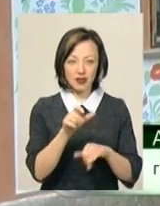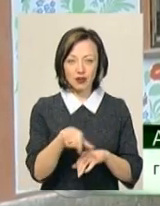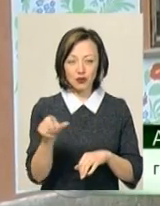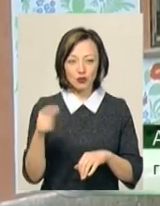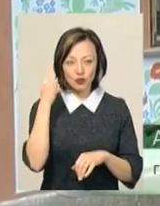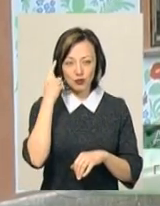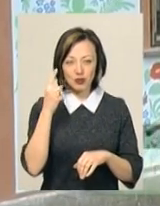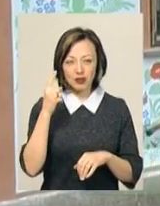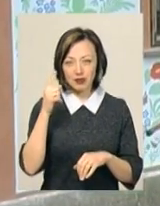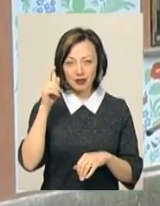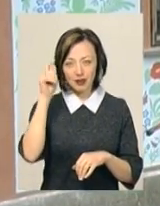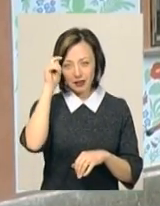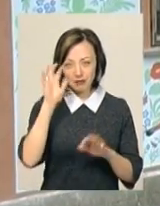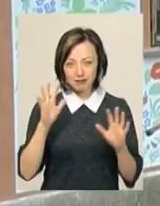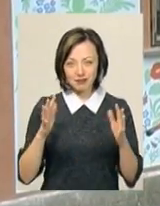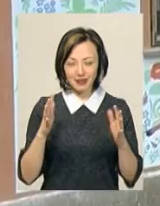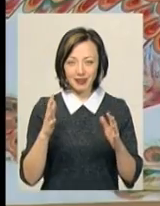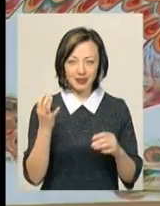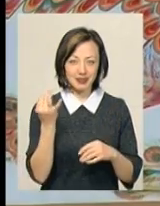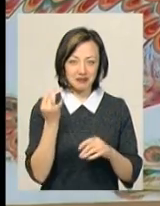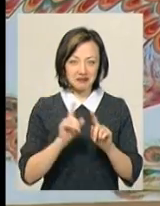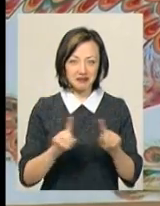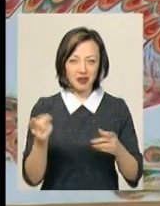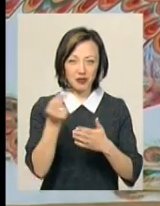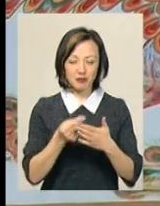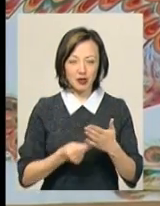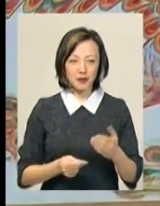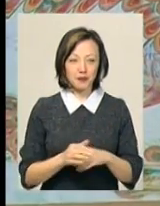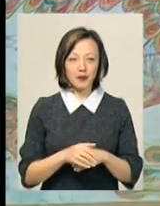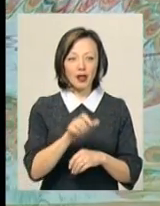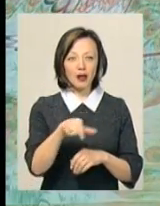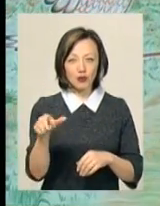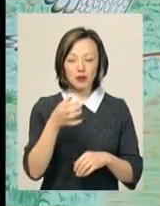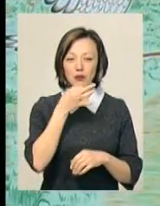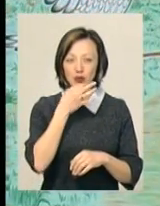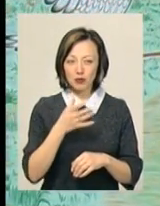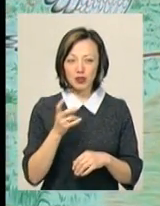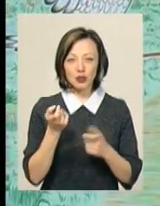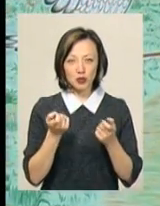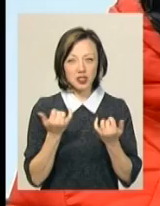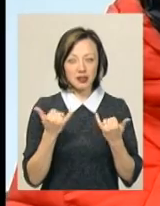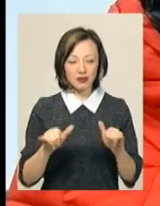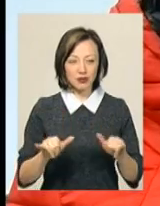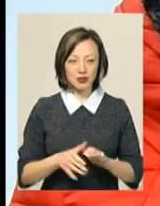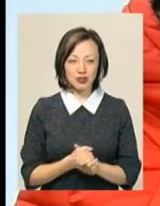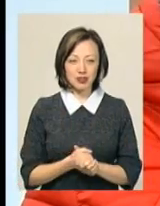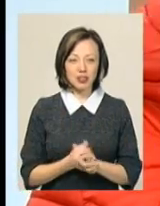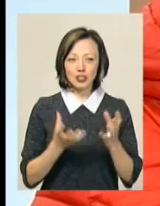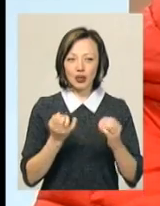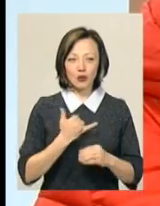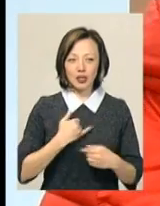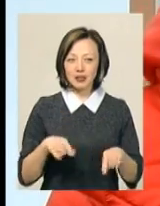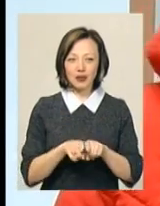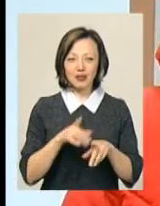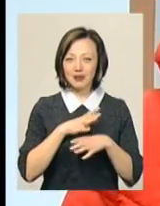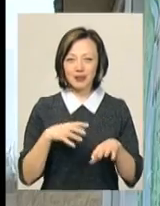думаю, яких чоловік дивакувати, що він тут розмальовує. Односельцям чудернацькі оздоби подобаються, хоча й трохи дивують. Ще тут нас такого не було,